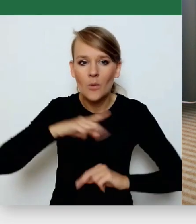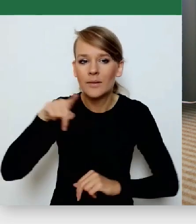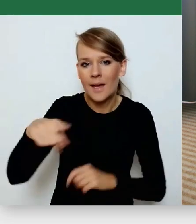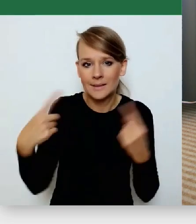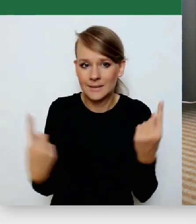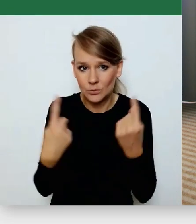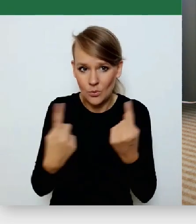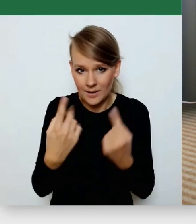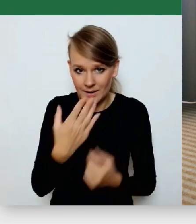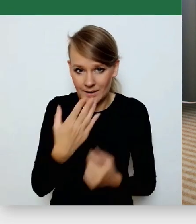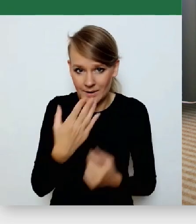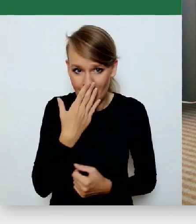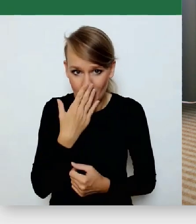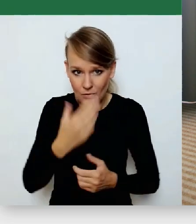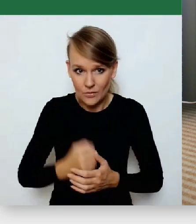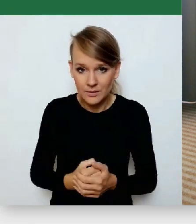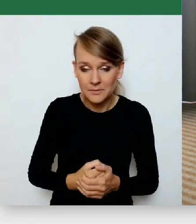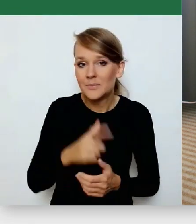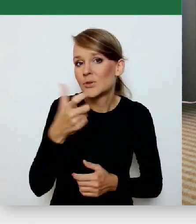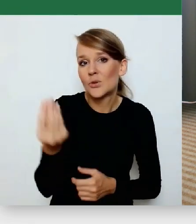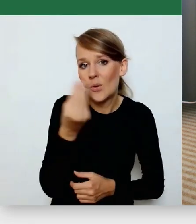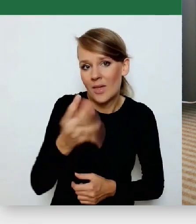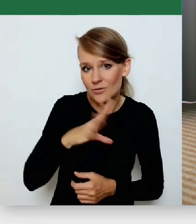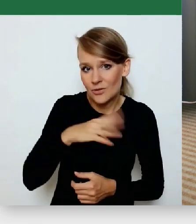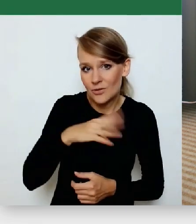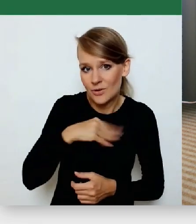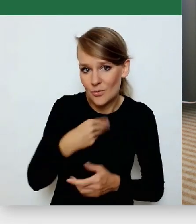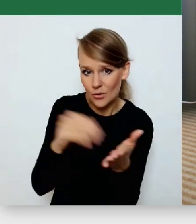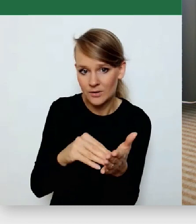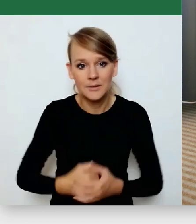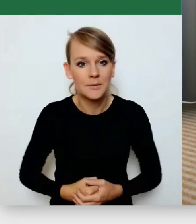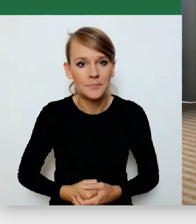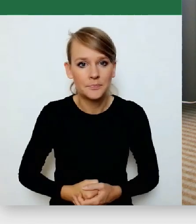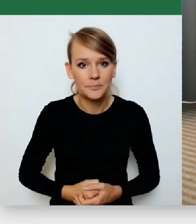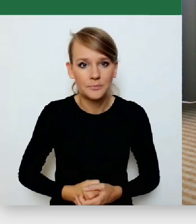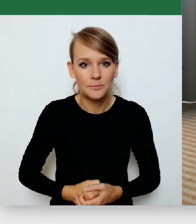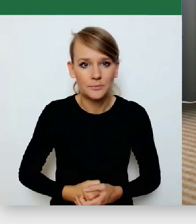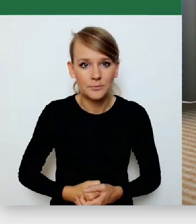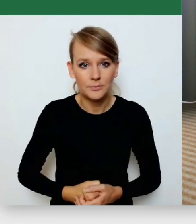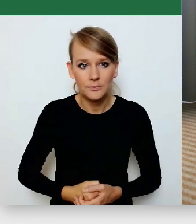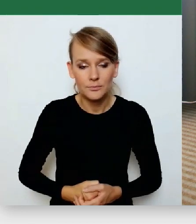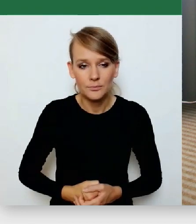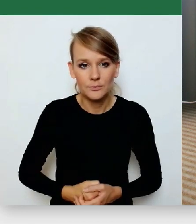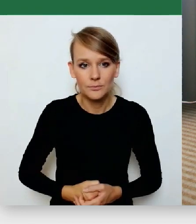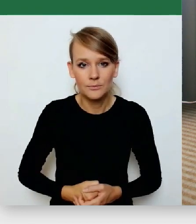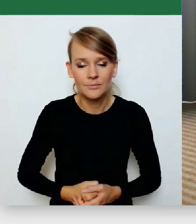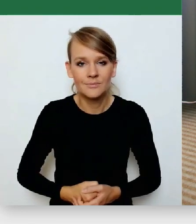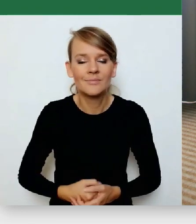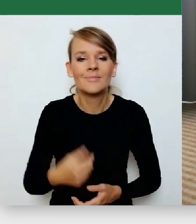dołożyć? Żeby nie powtarzać tego, co mówiła Beata czy Marek,